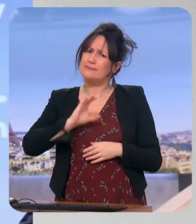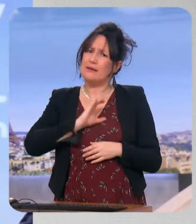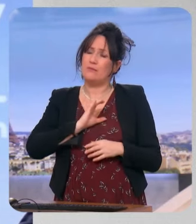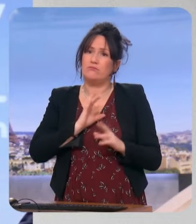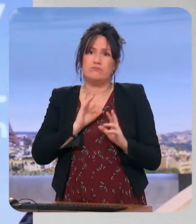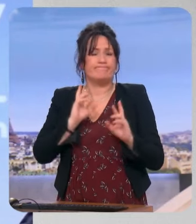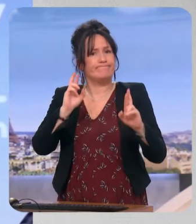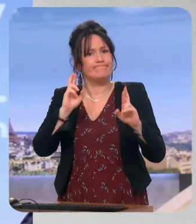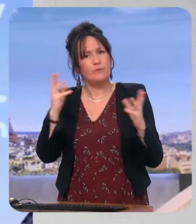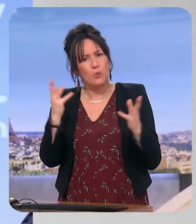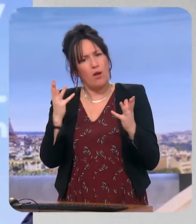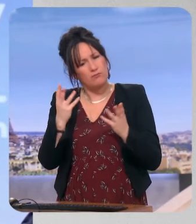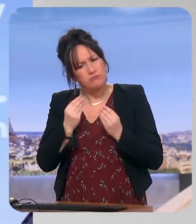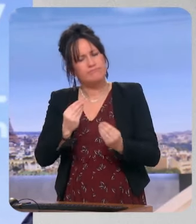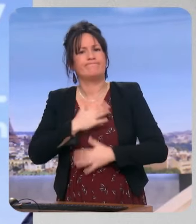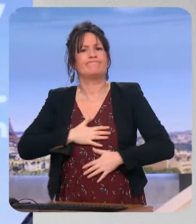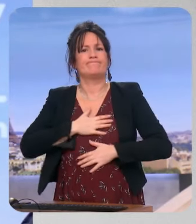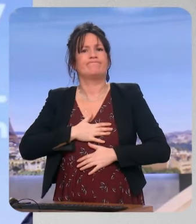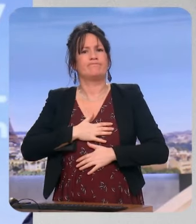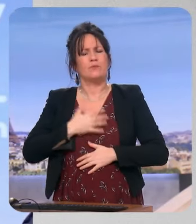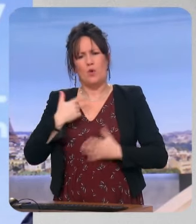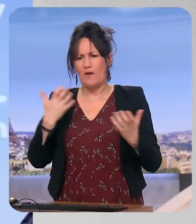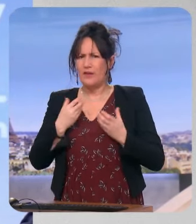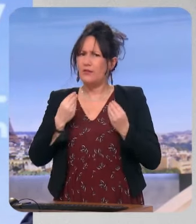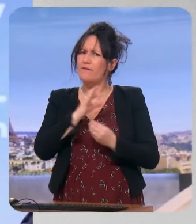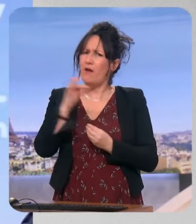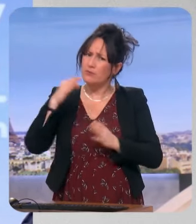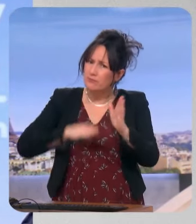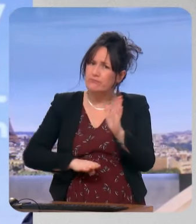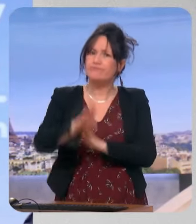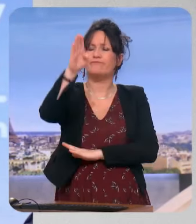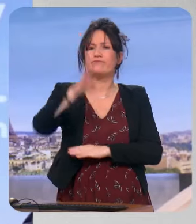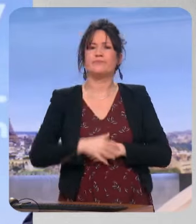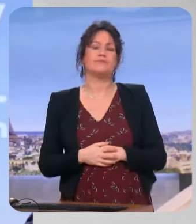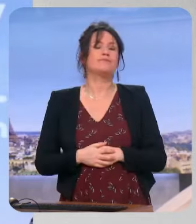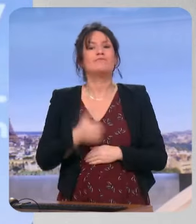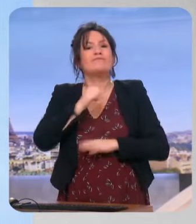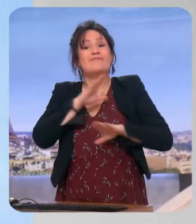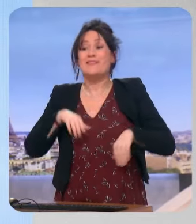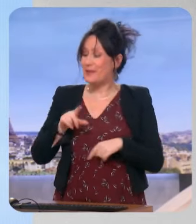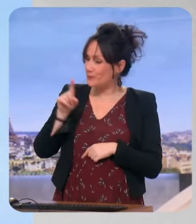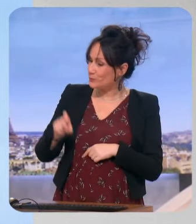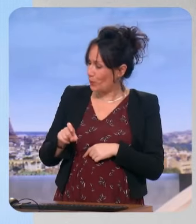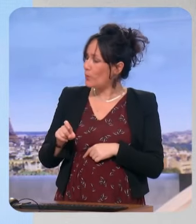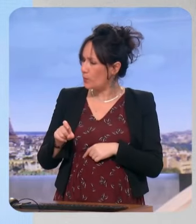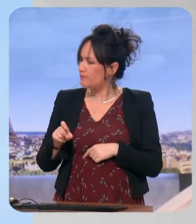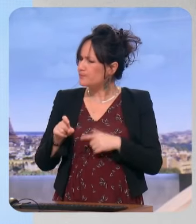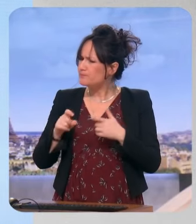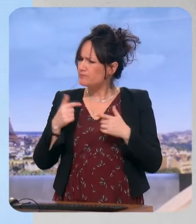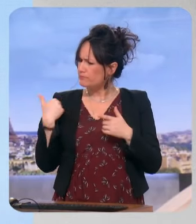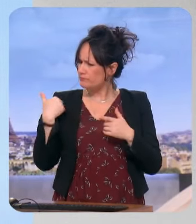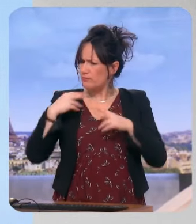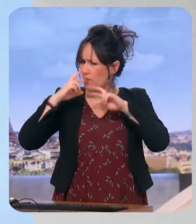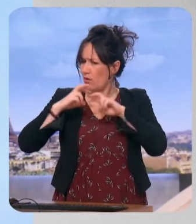souhaitons en tous les cas être à la hauteur de cette confiance. Nous essaierons de redresser le pays avec l'énergie qui est la nôtre. Un dernier point, question rapide, réponse rapide. Une enquête a été